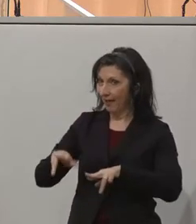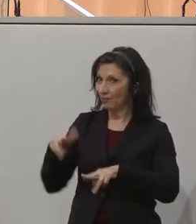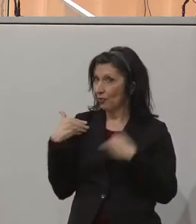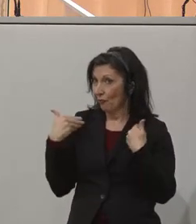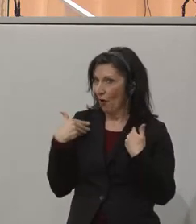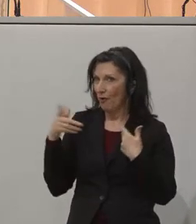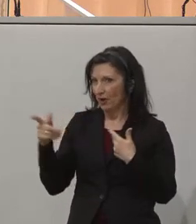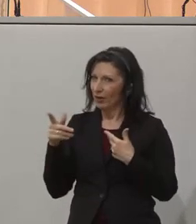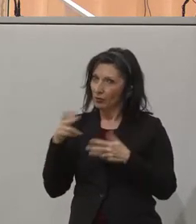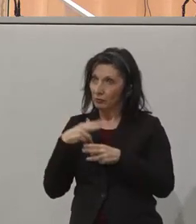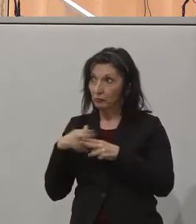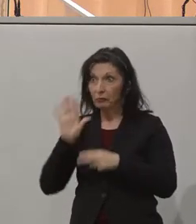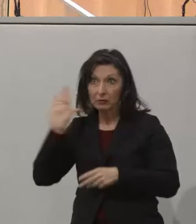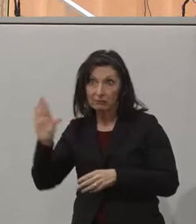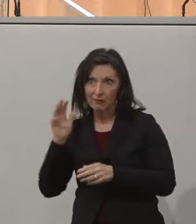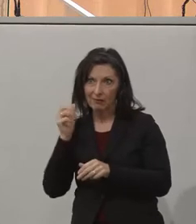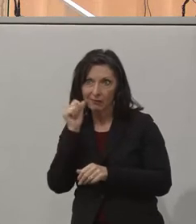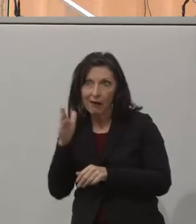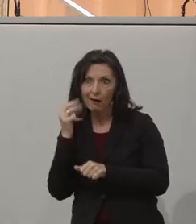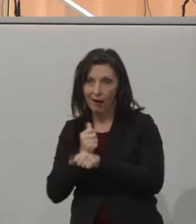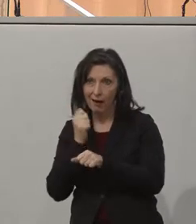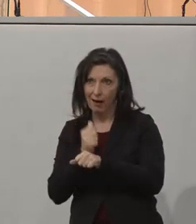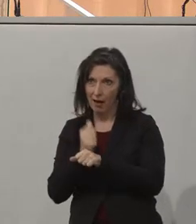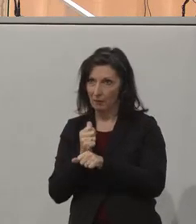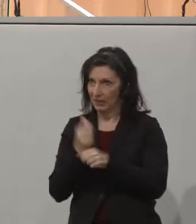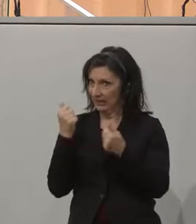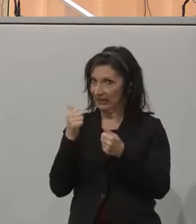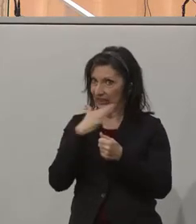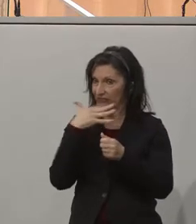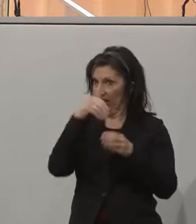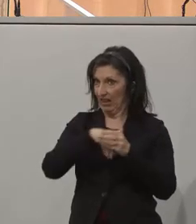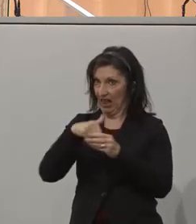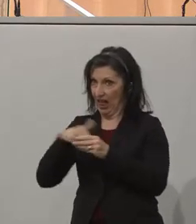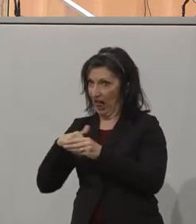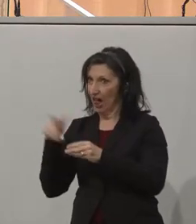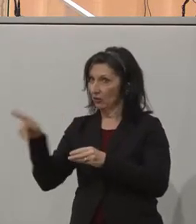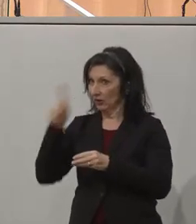sehr viel dabei, was auch aufzeigt, wo wir uns noch verbessern müssen, oder?